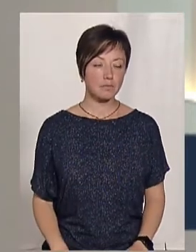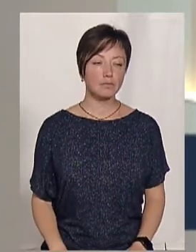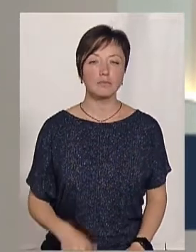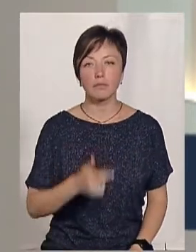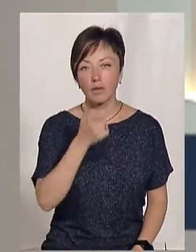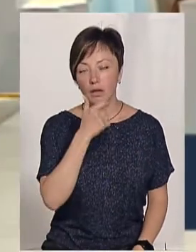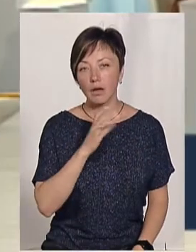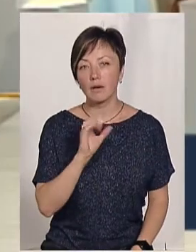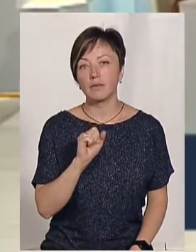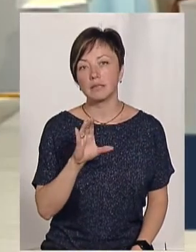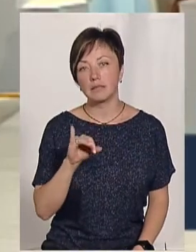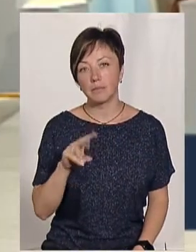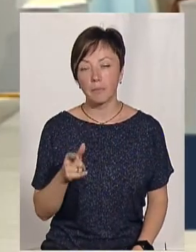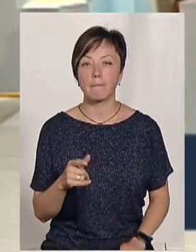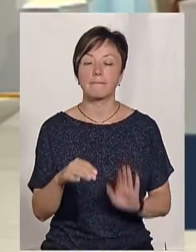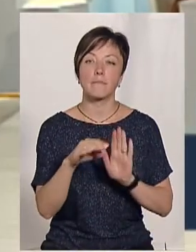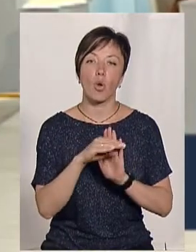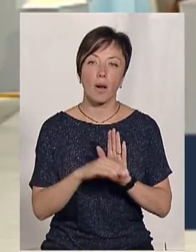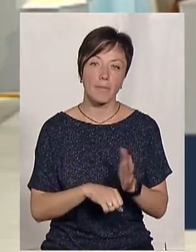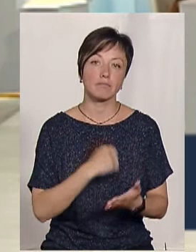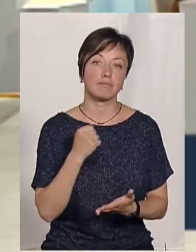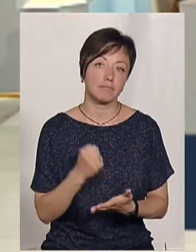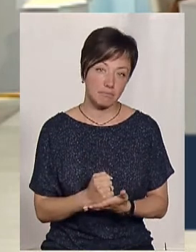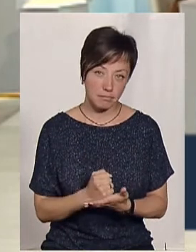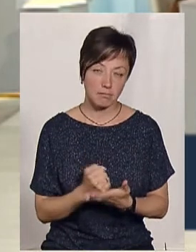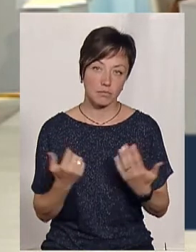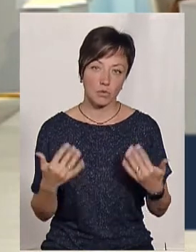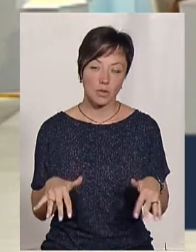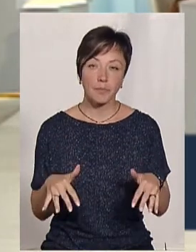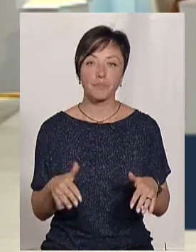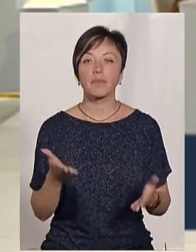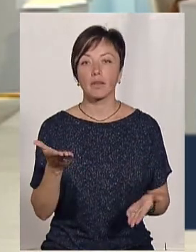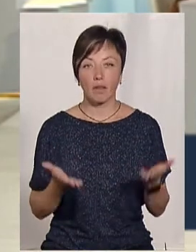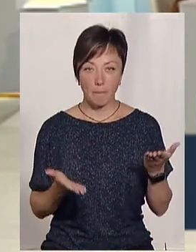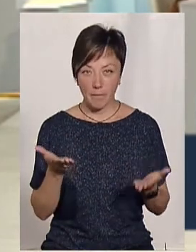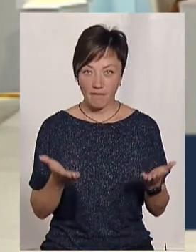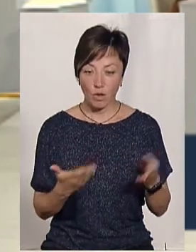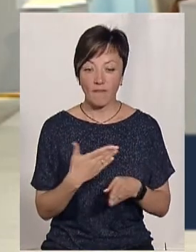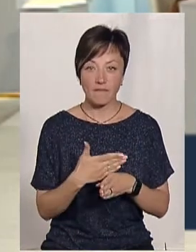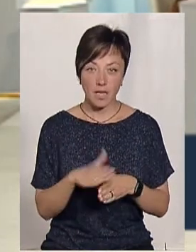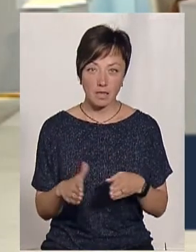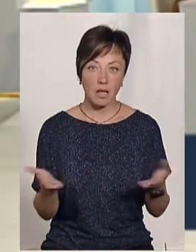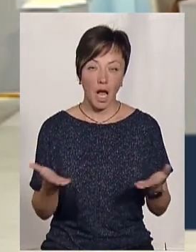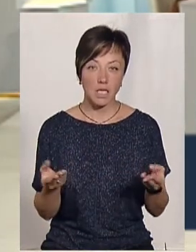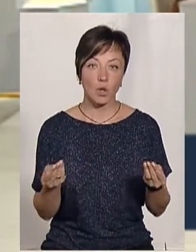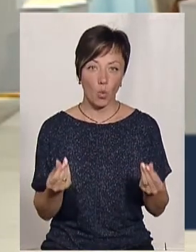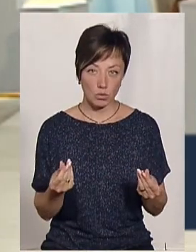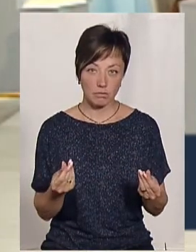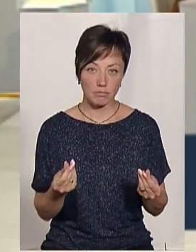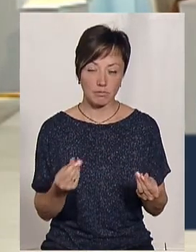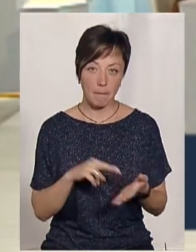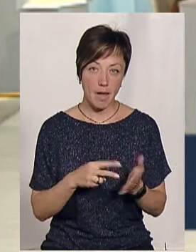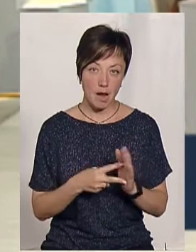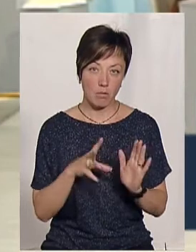Пане Василю, програма затверджена. І, напевно, виділені вже якісь кошти,